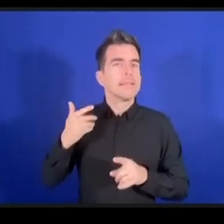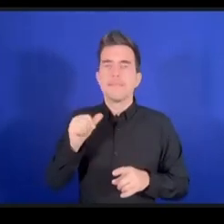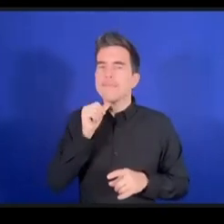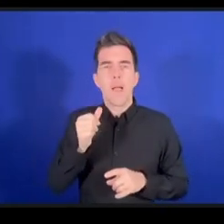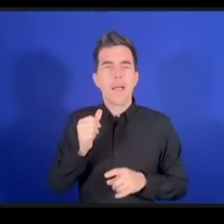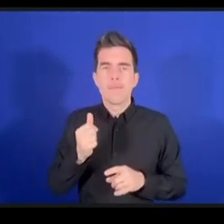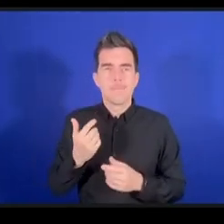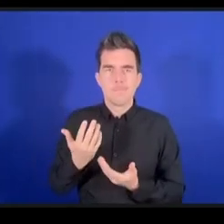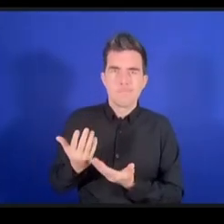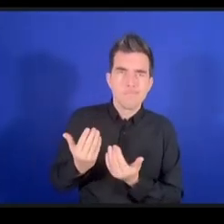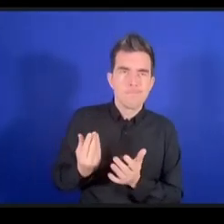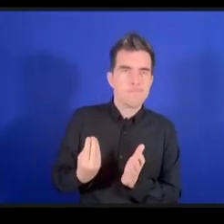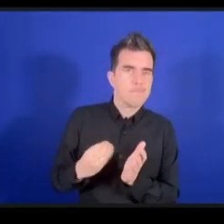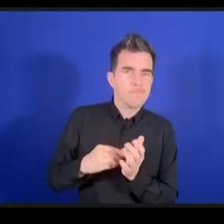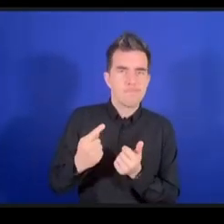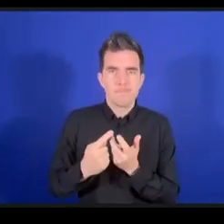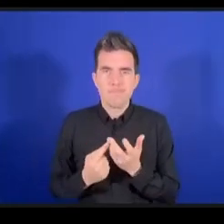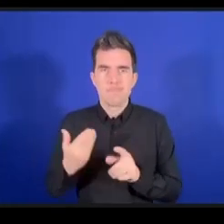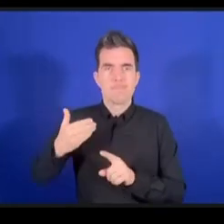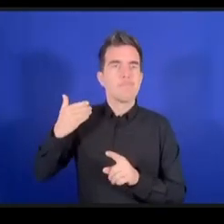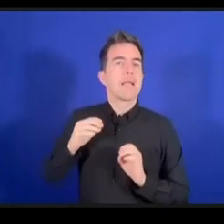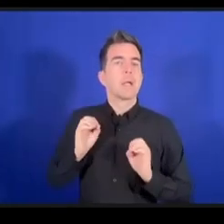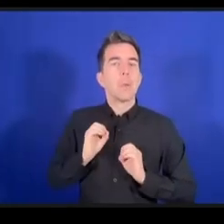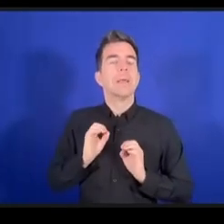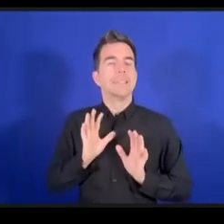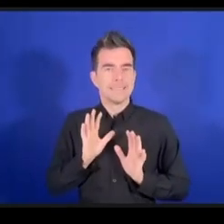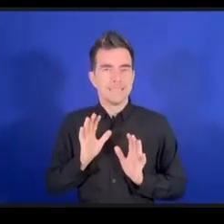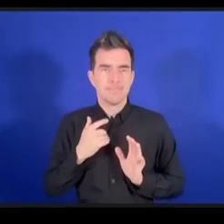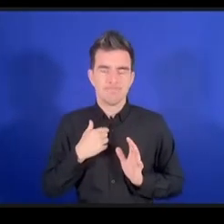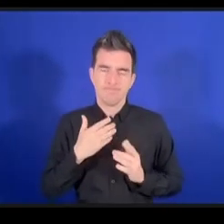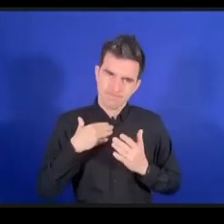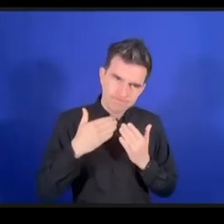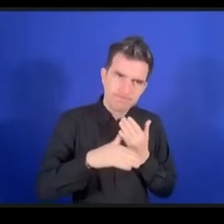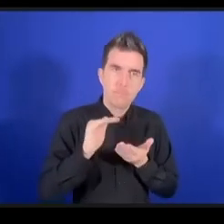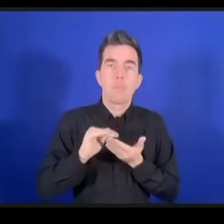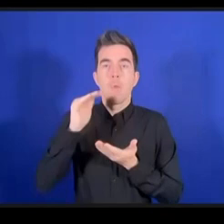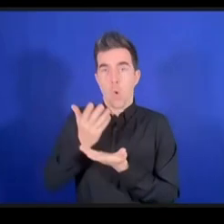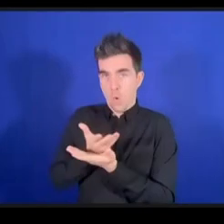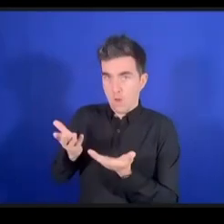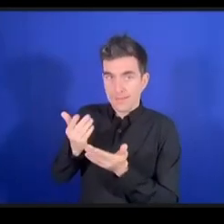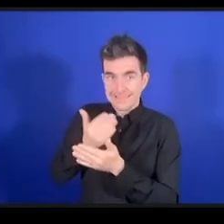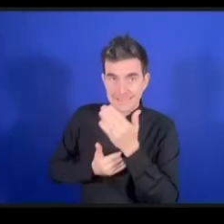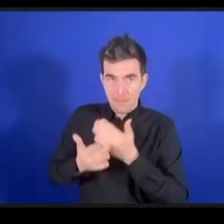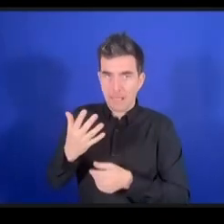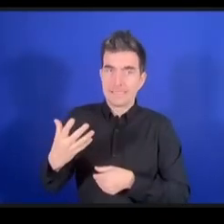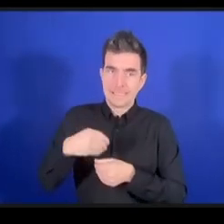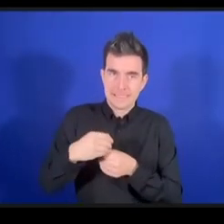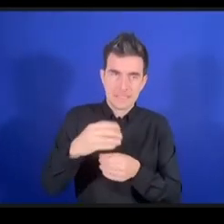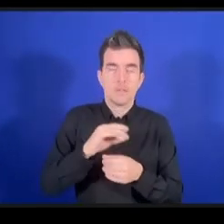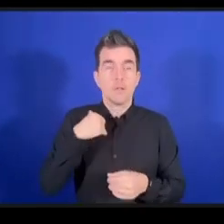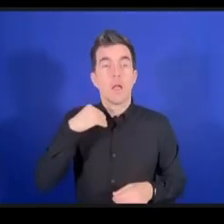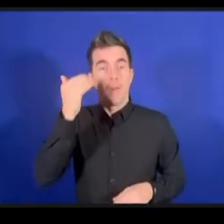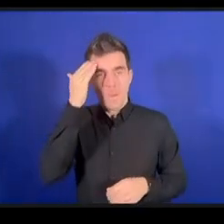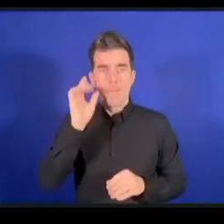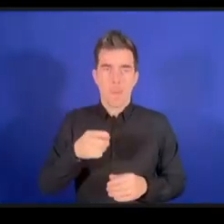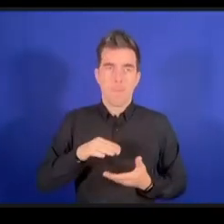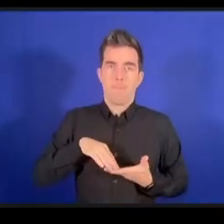دائما هناك قلة تمثيل للأشخاص من دوي الإعاقة ونحتاج في ذلك إلى تضعيم مالي